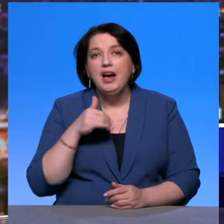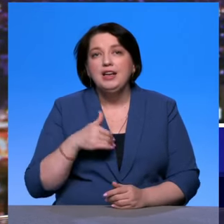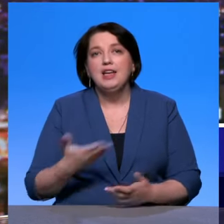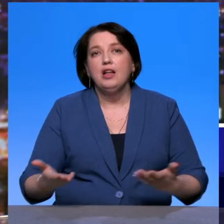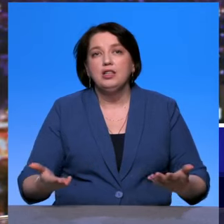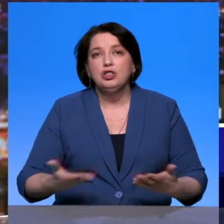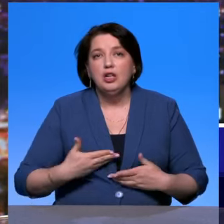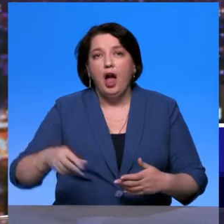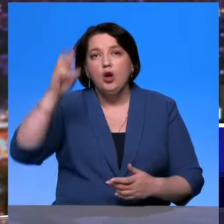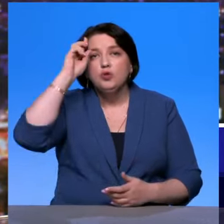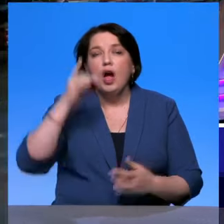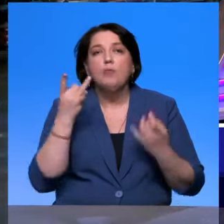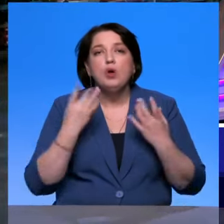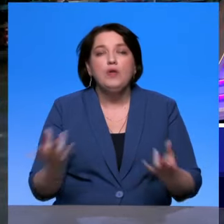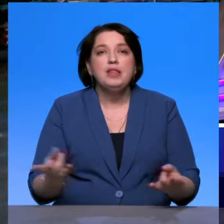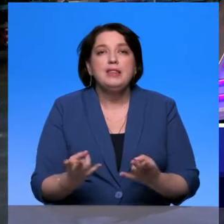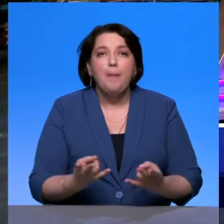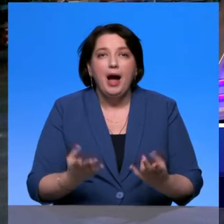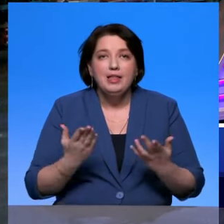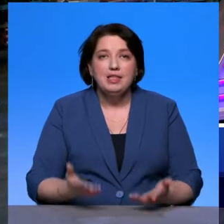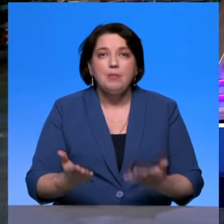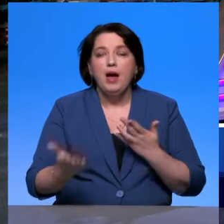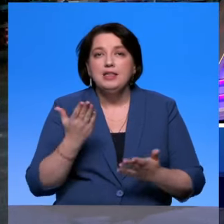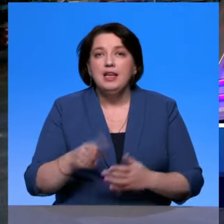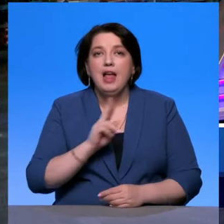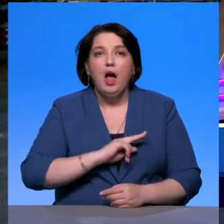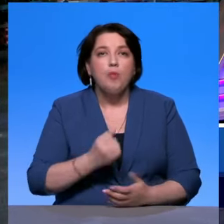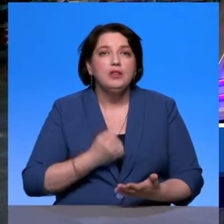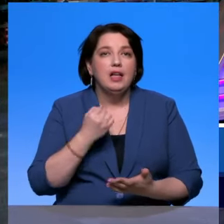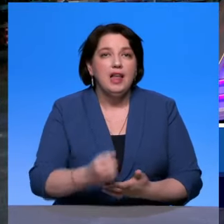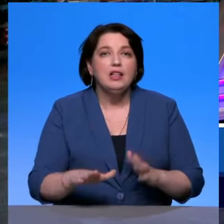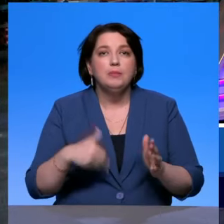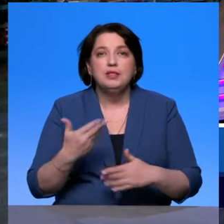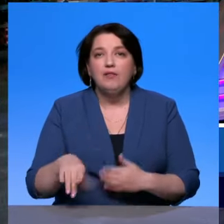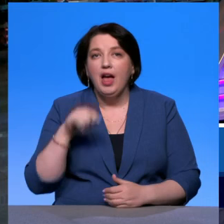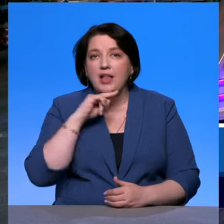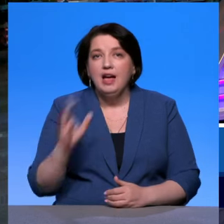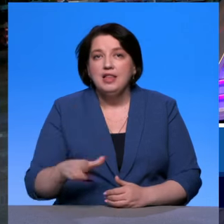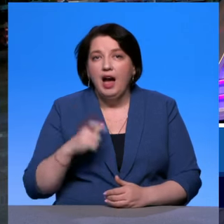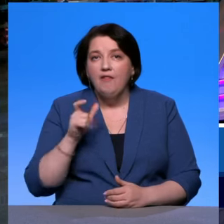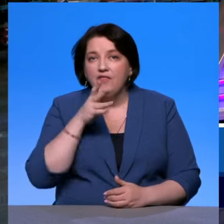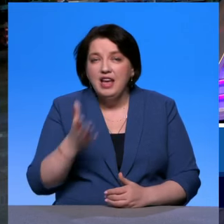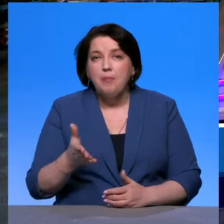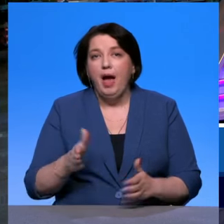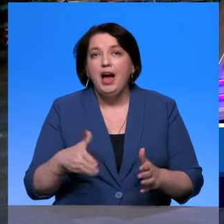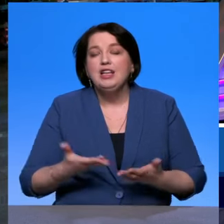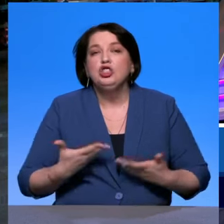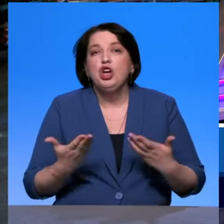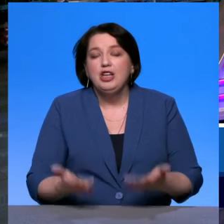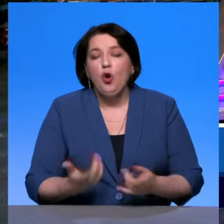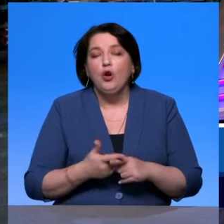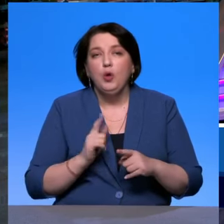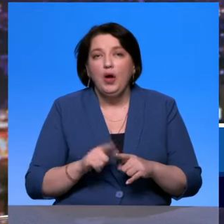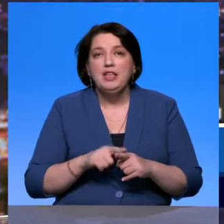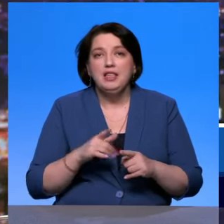просто необходима. Есть мнение, что если работодатель предоставит тебе жилье на время, то ты и становишься его рабом. Муниципальное арендное